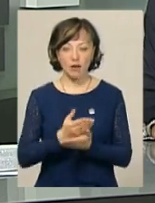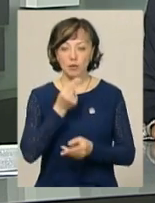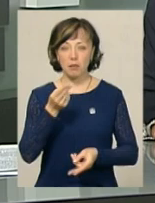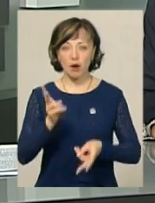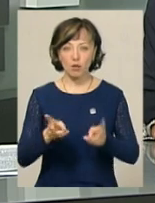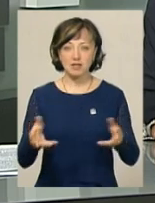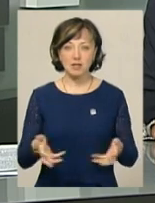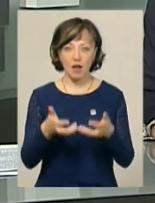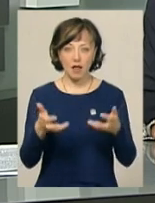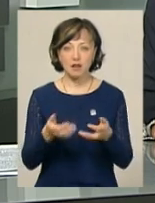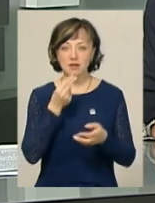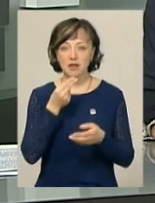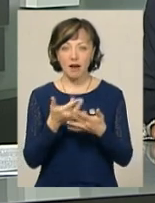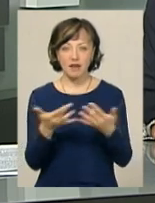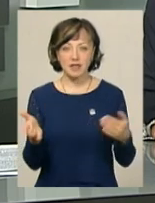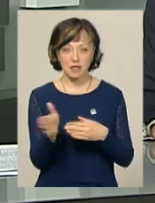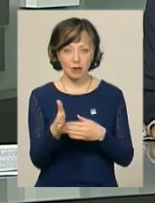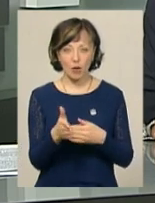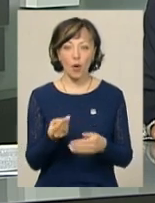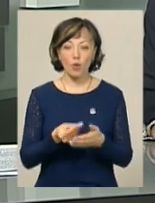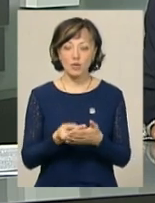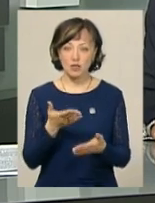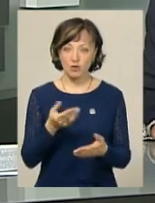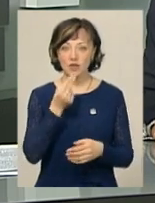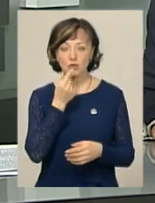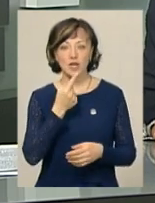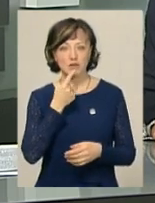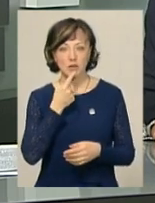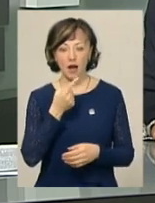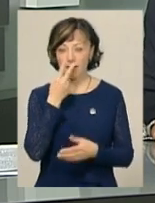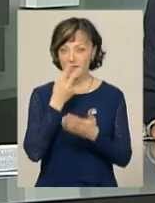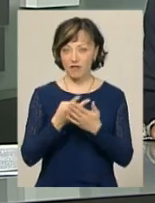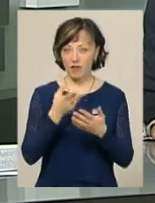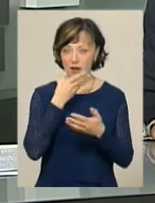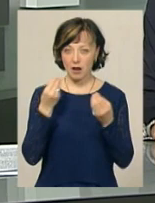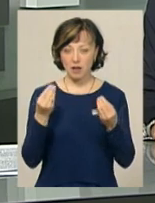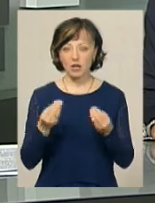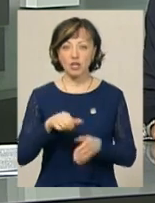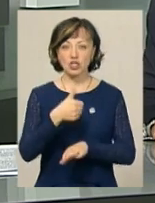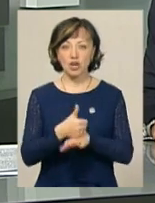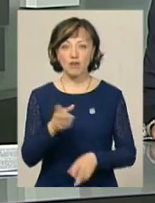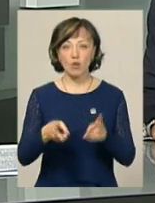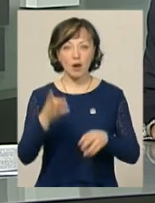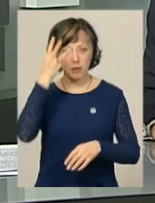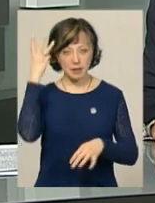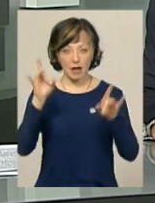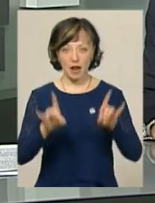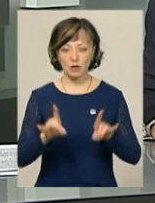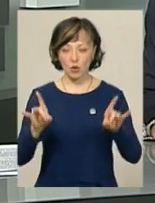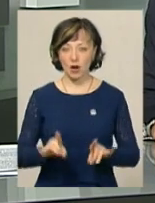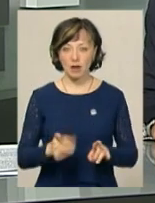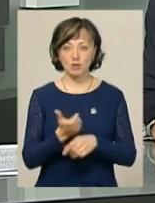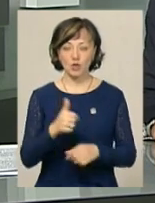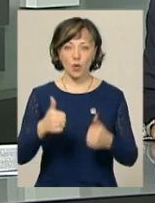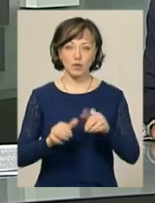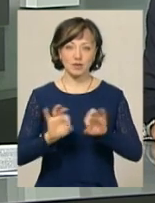приготувати салати та страви з риби. Оцінювали їжу на смак та естетичний вигляд шеф-кухар хмельницьких ресторацій. Більше